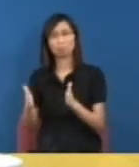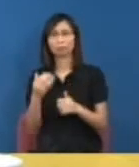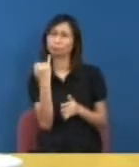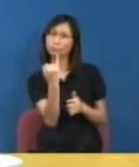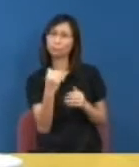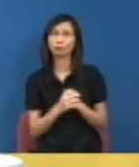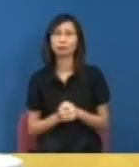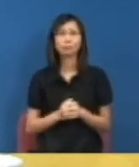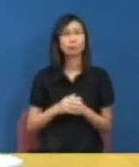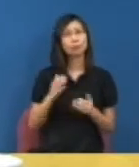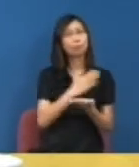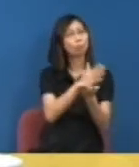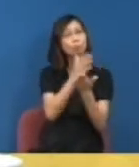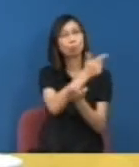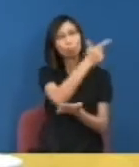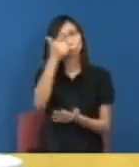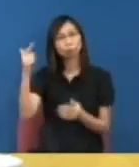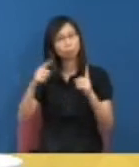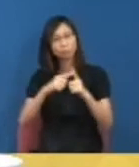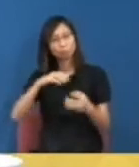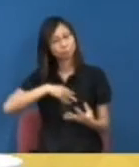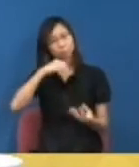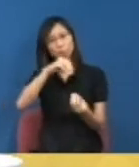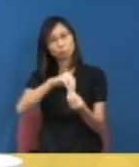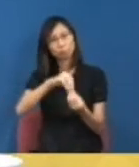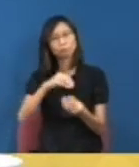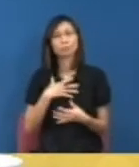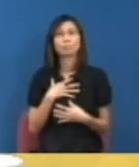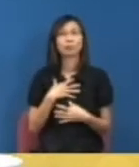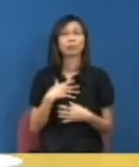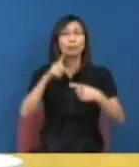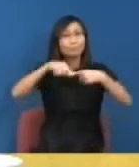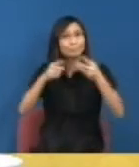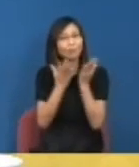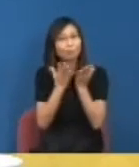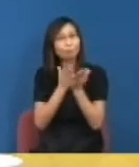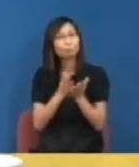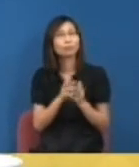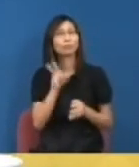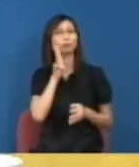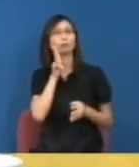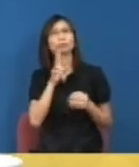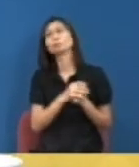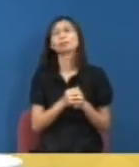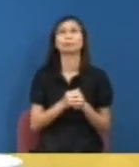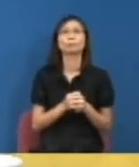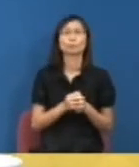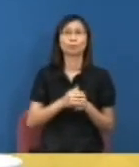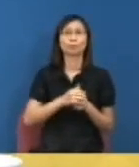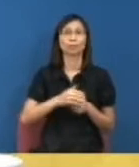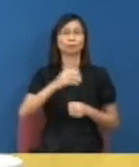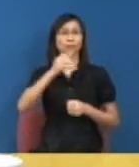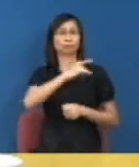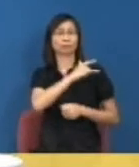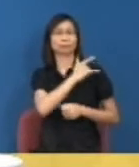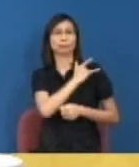大家都會關心這件事因為始終一間大學如果我用一個比喻就是類似納粹黨去捉